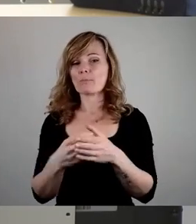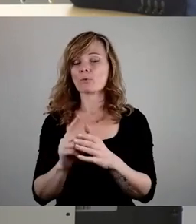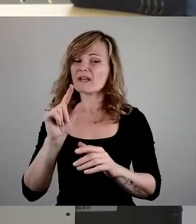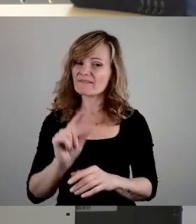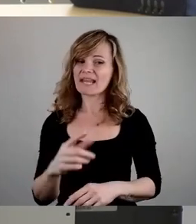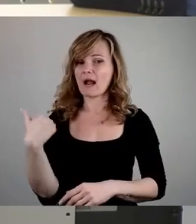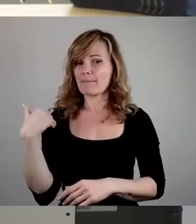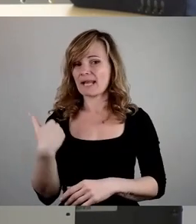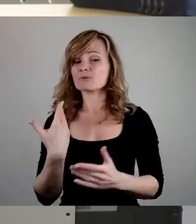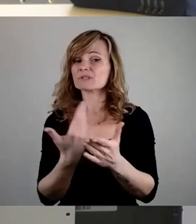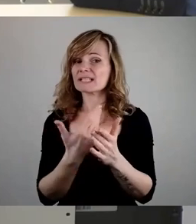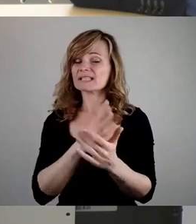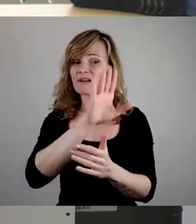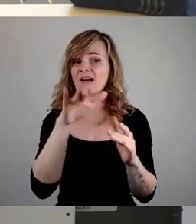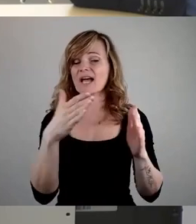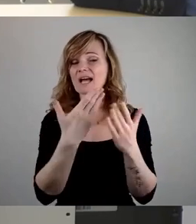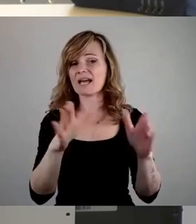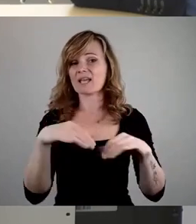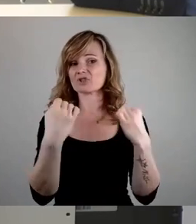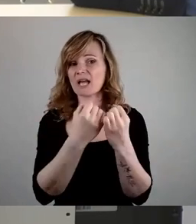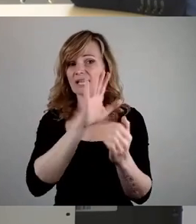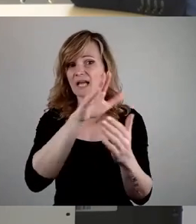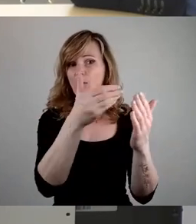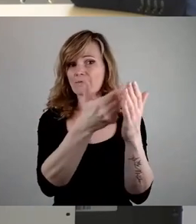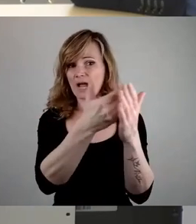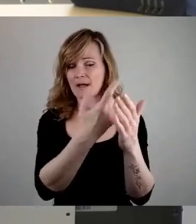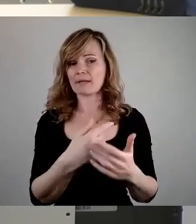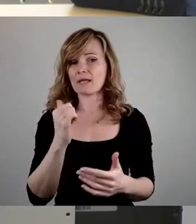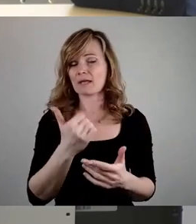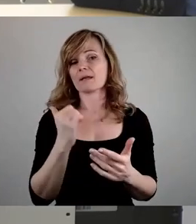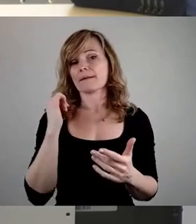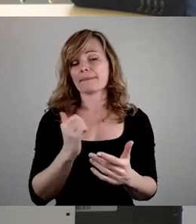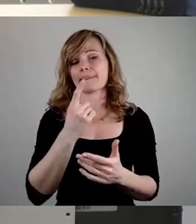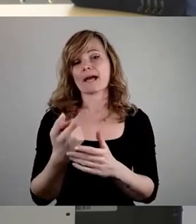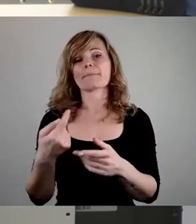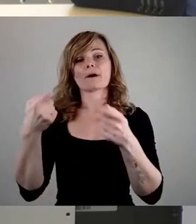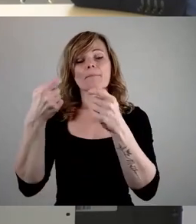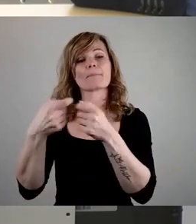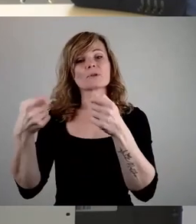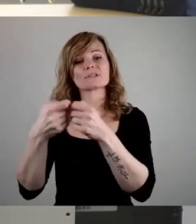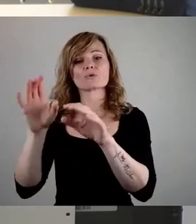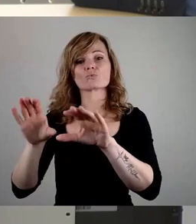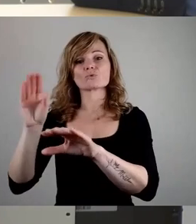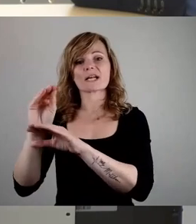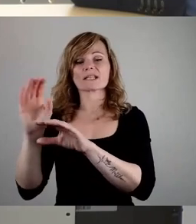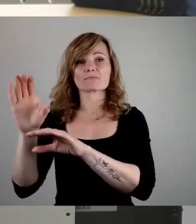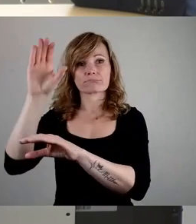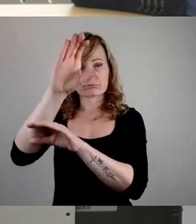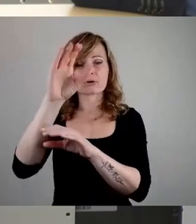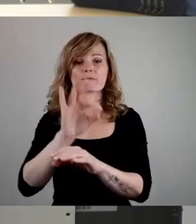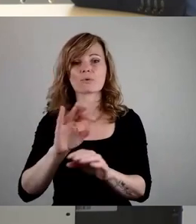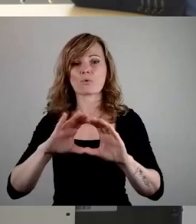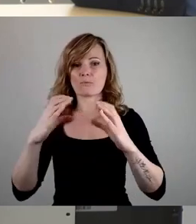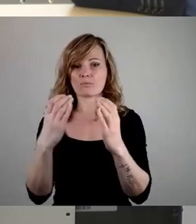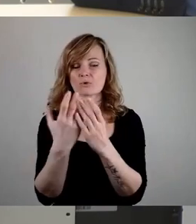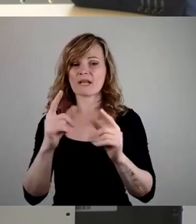Freistaates, diese Kosten zu tragen. Aber der Bund stellt zusätzliche Gelder zur Verfügung, um die Kommunen zu entlasten. Im Moment ist der Finanzbürgermeister offensichtlich noch